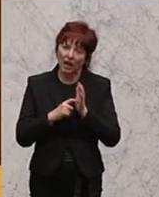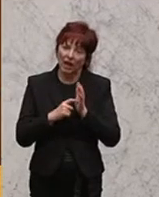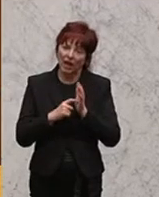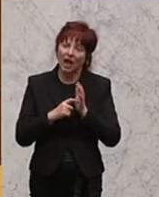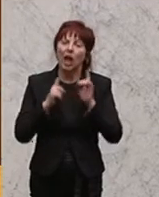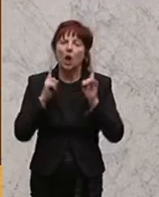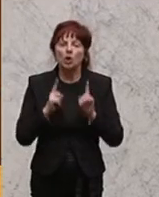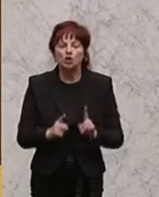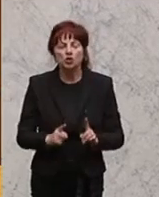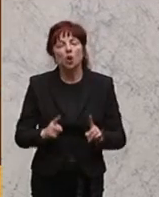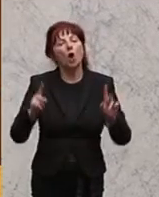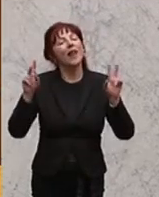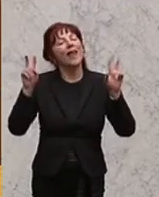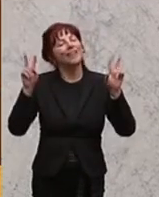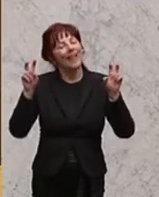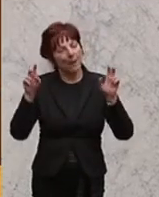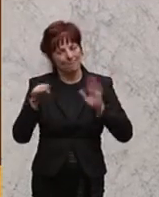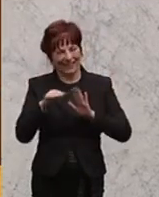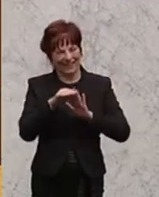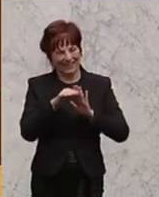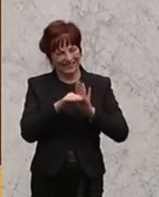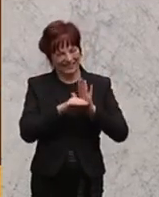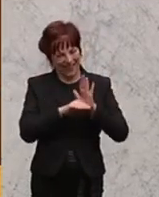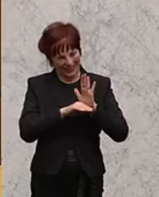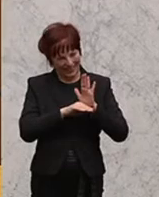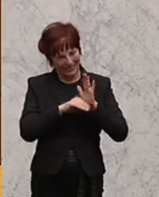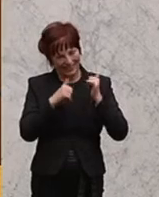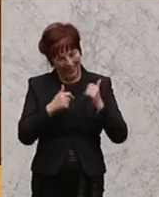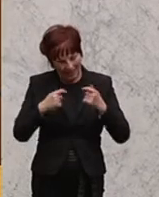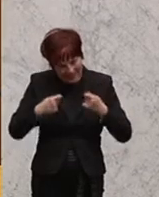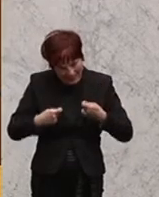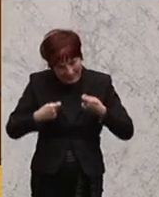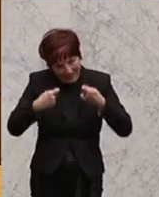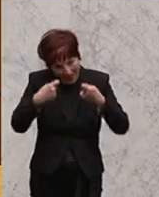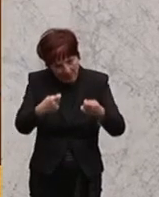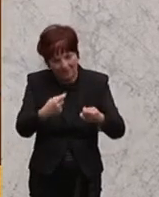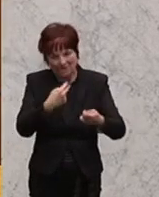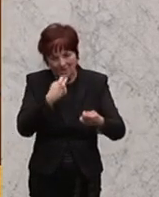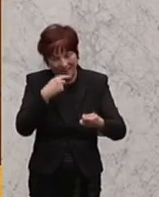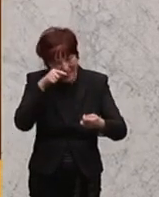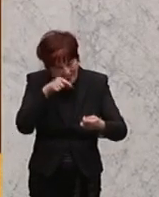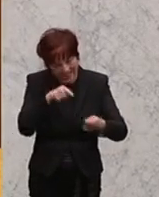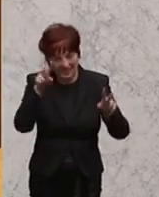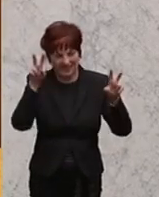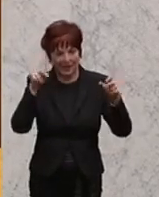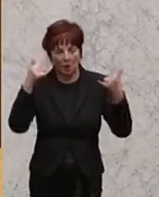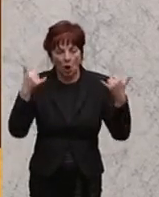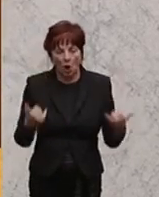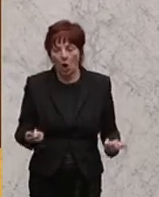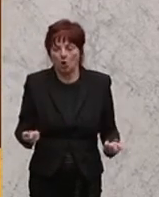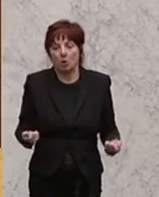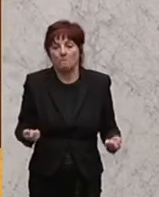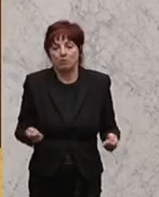Gesetzesmaterien, wo wir gerade in einem Gesetzgebungsprozess sind und heute hier die Beschlussfassung